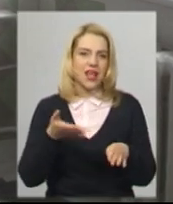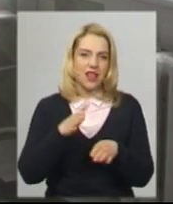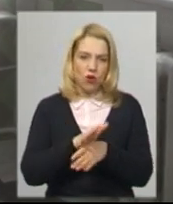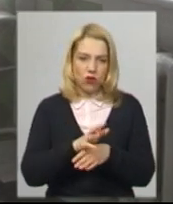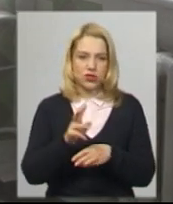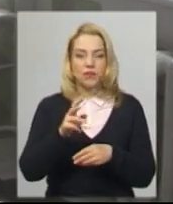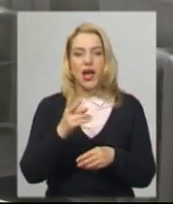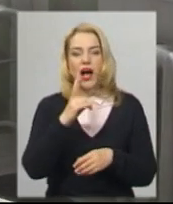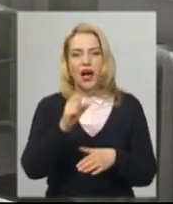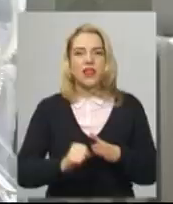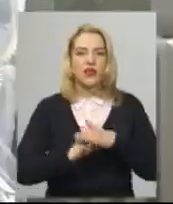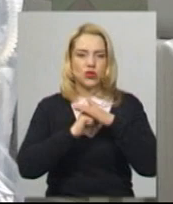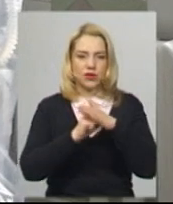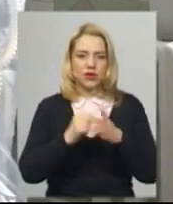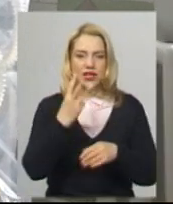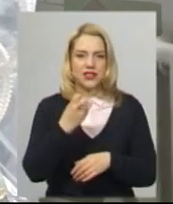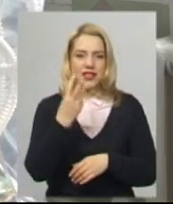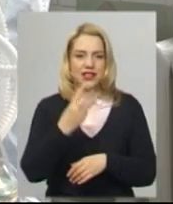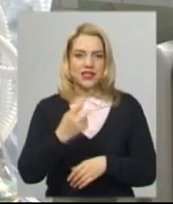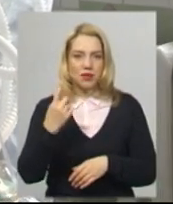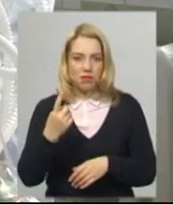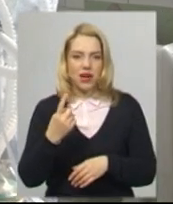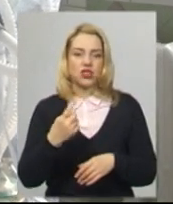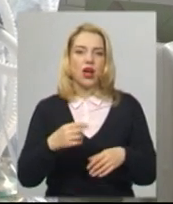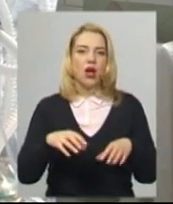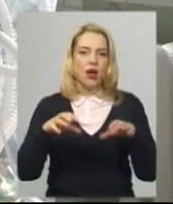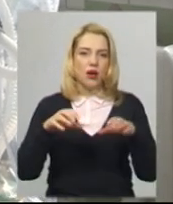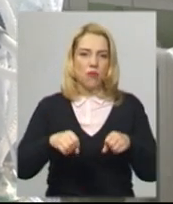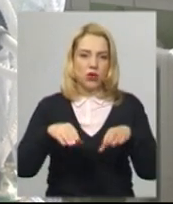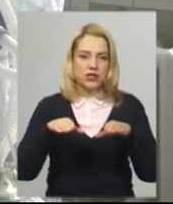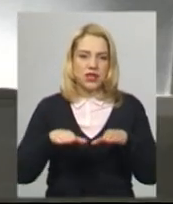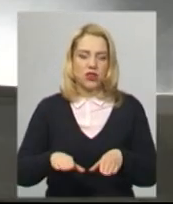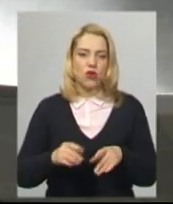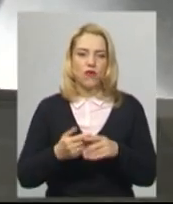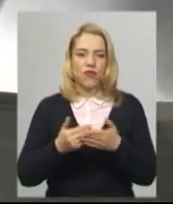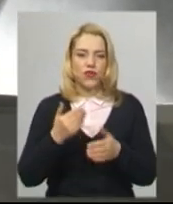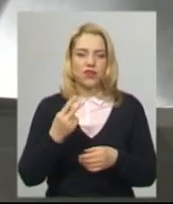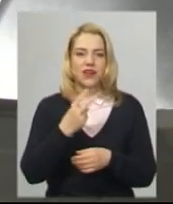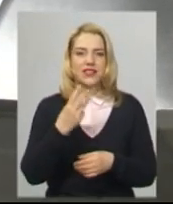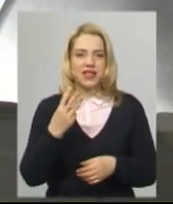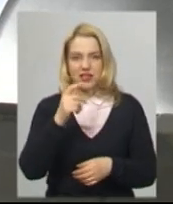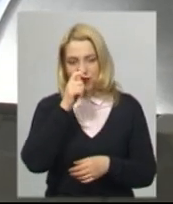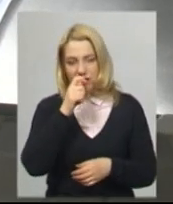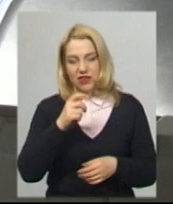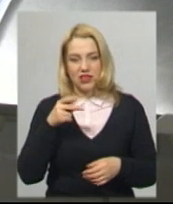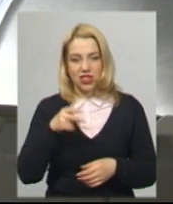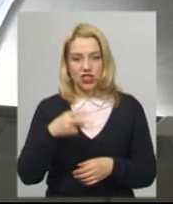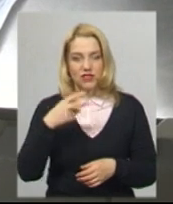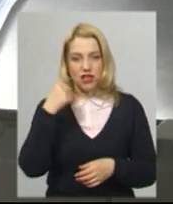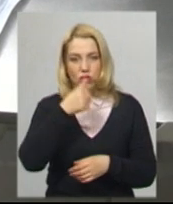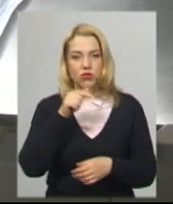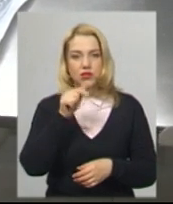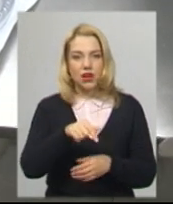основі 331 постанови Кабінету міністрів від 24 квітня 2020 року. Депередбачна саме 300